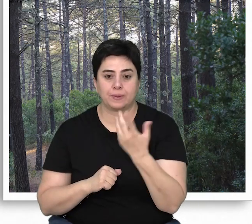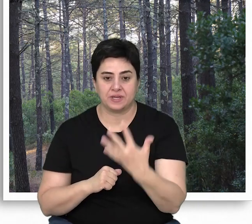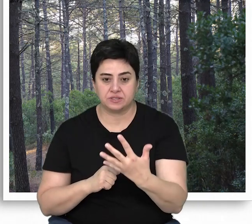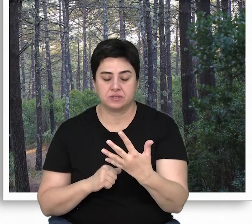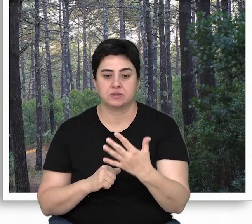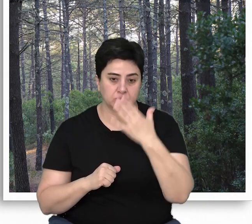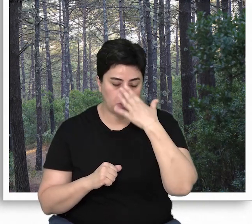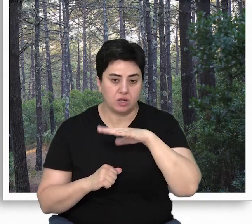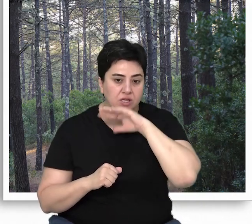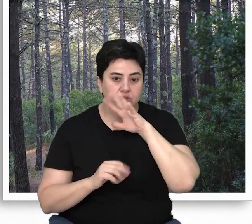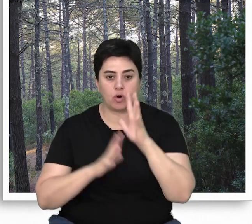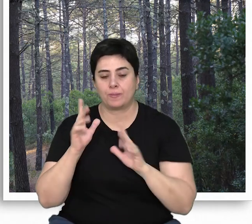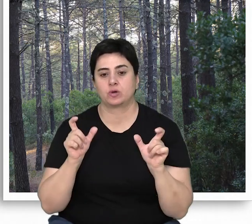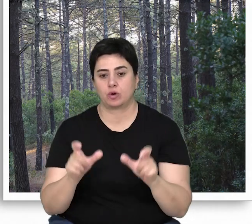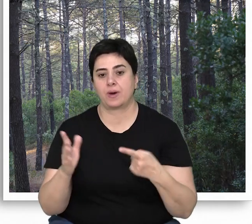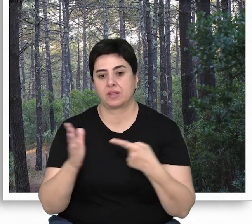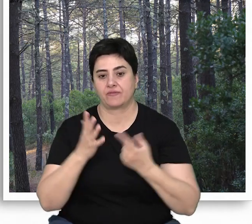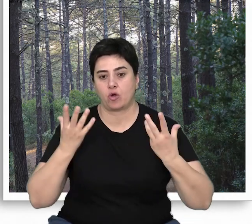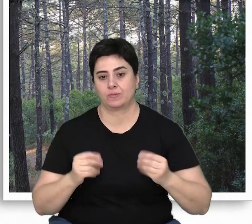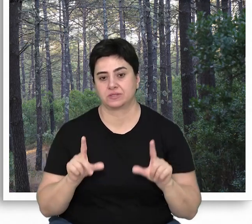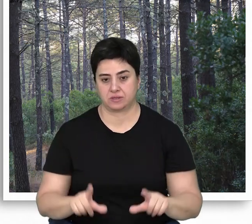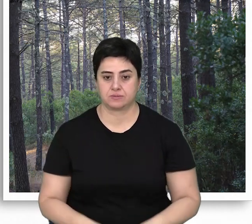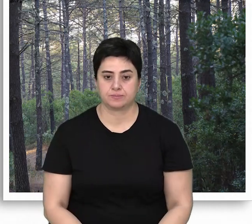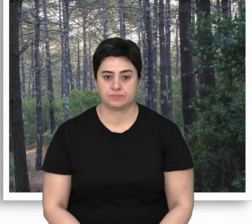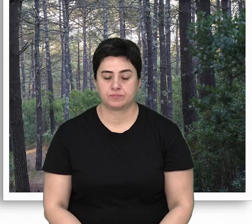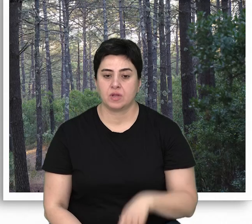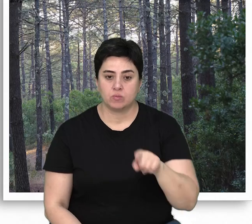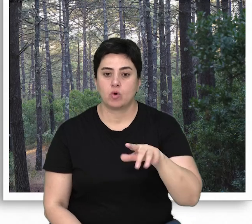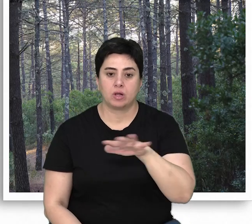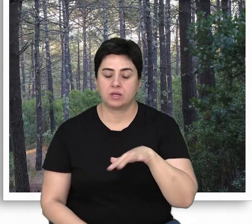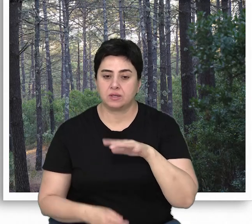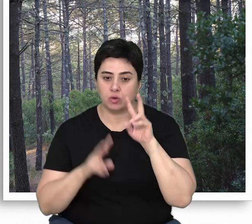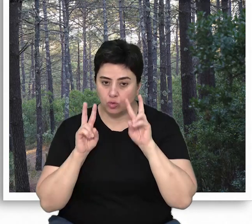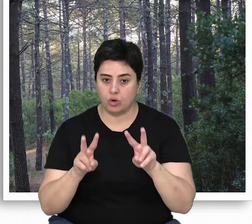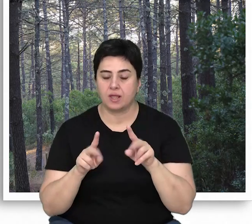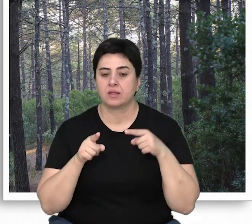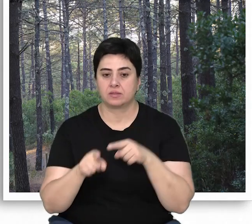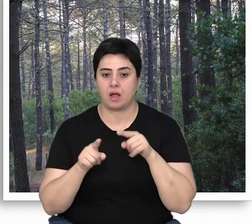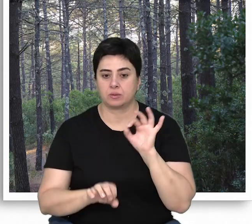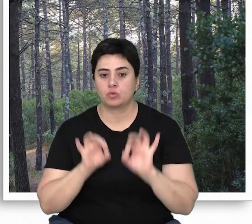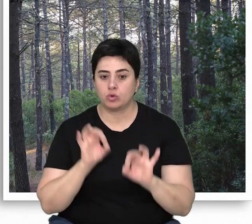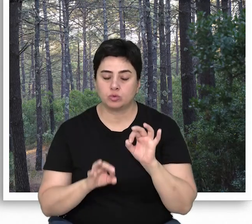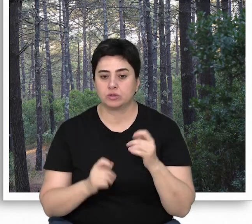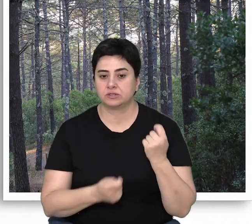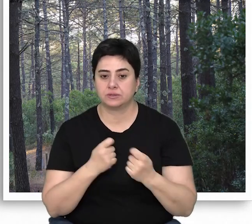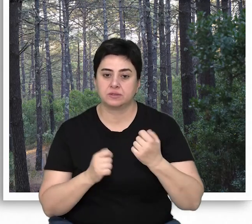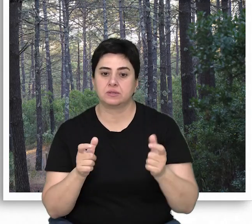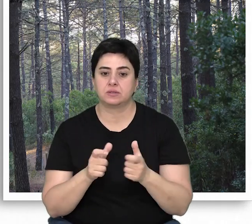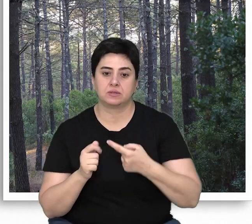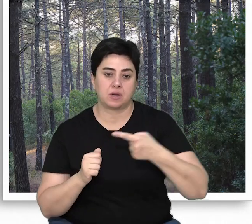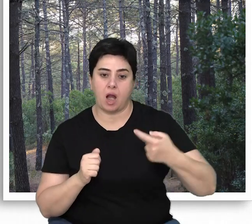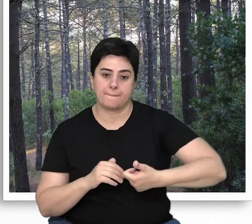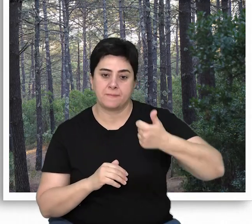%5'i doğal yaşlı orman koruma hedefi olarak ayrılır. Bu alanlara ilişkin takip ve kontrol işlemleri